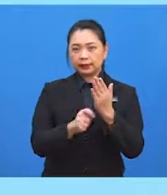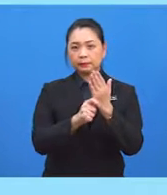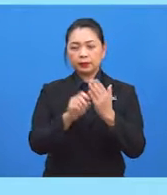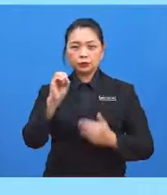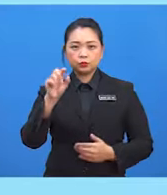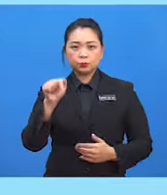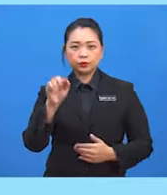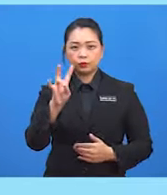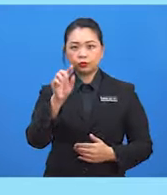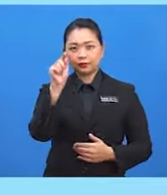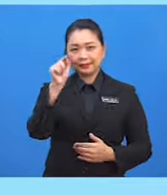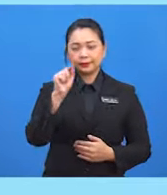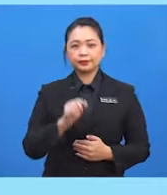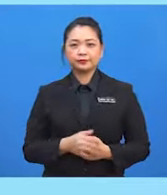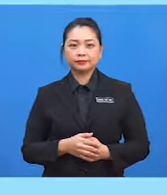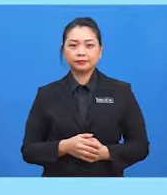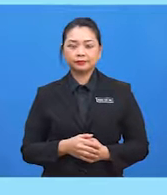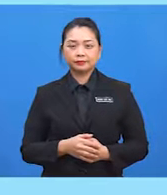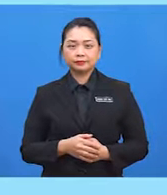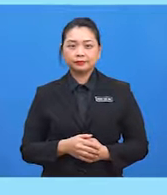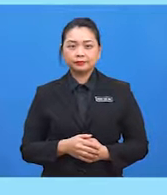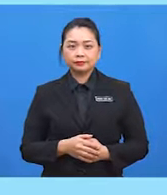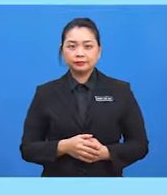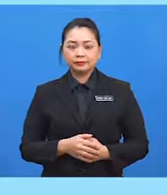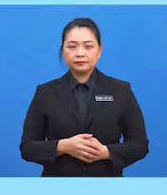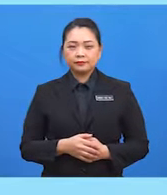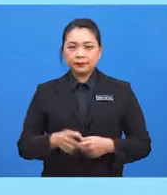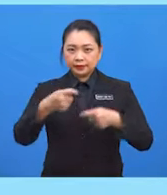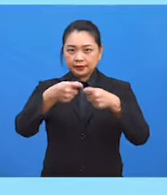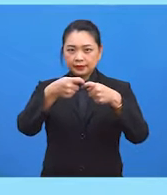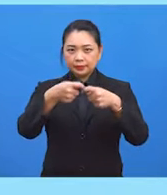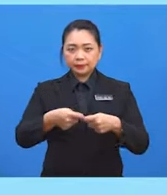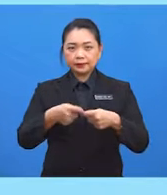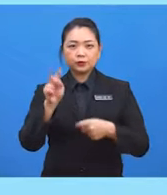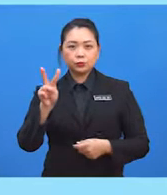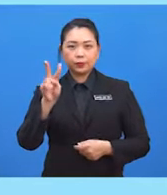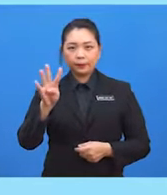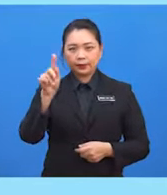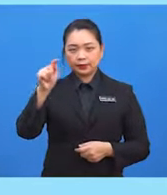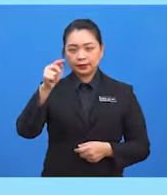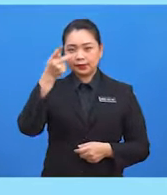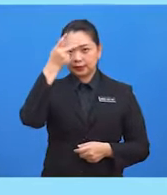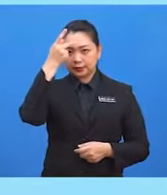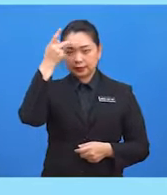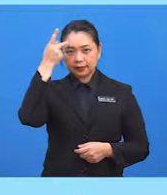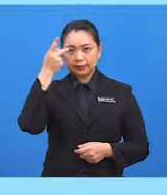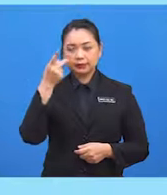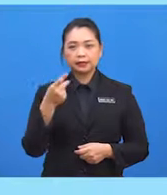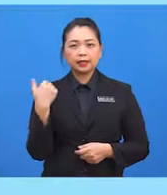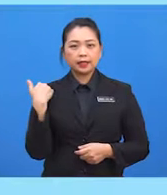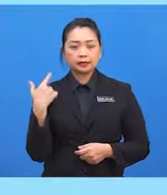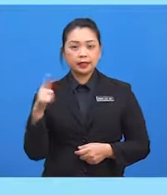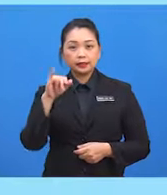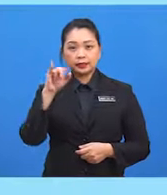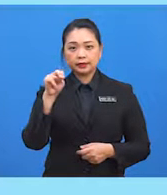darjah. Kekalkan 24 darjah kerana ia adalah integer dalam